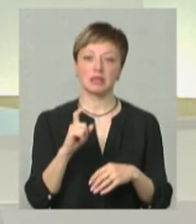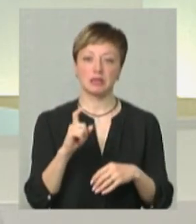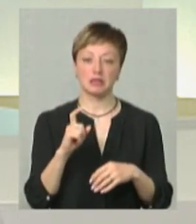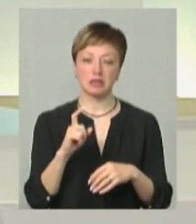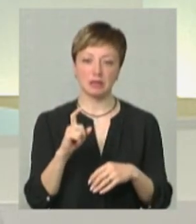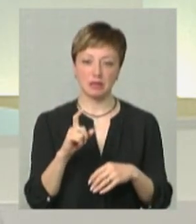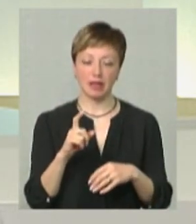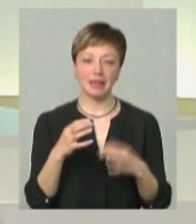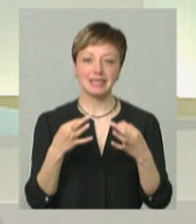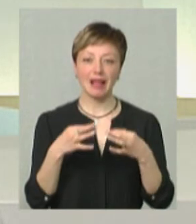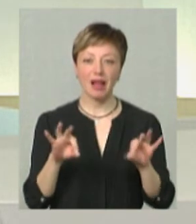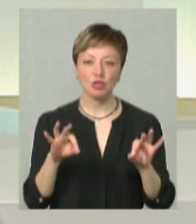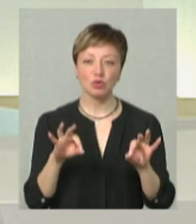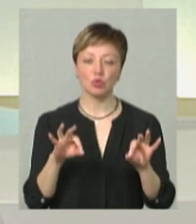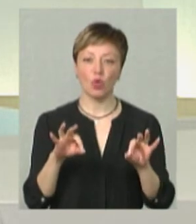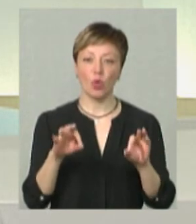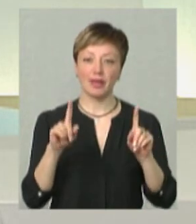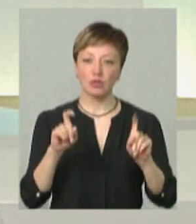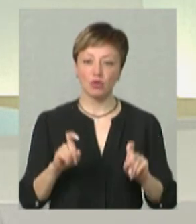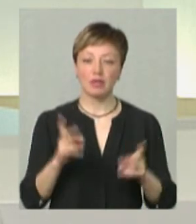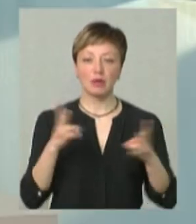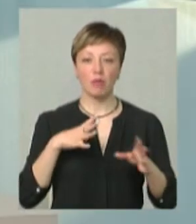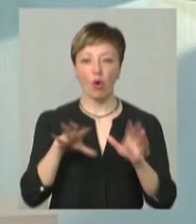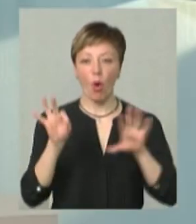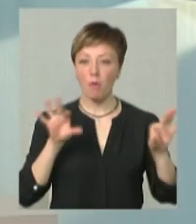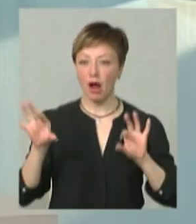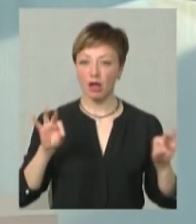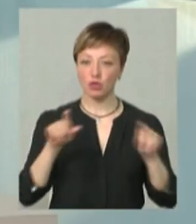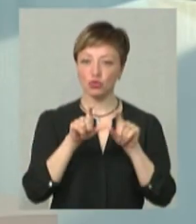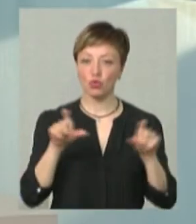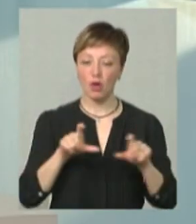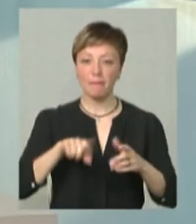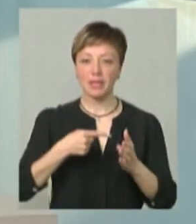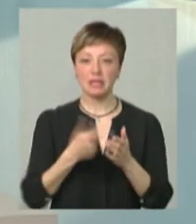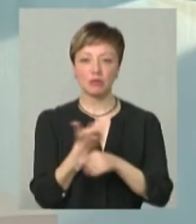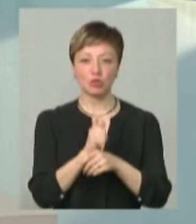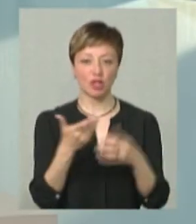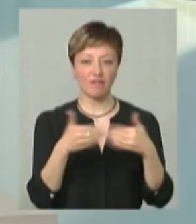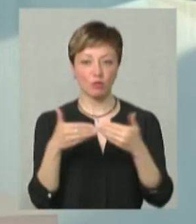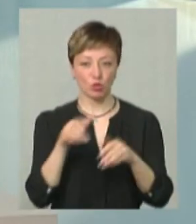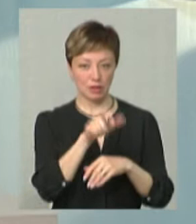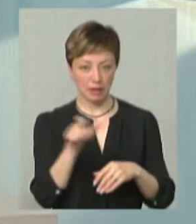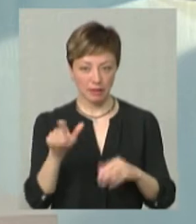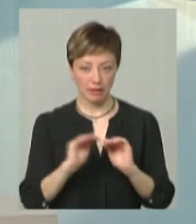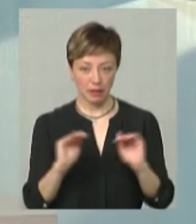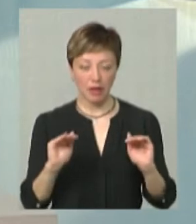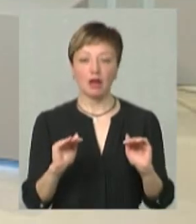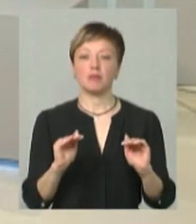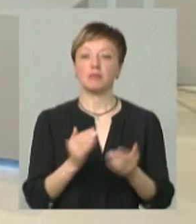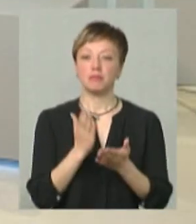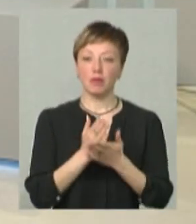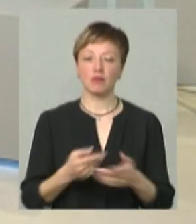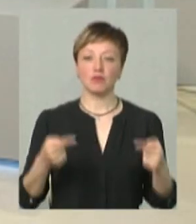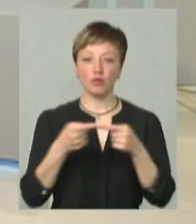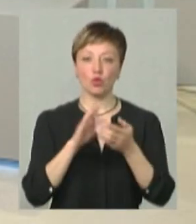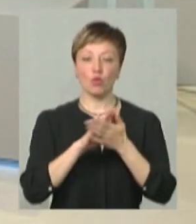тестування. Потрібно було обрати школи в тих містах, де найбільше випускників, ті школи, які мають відповідні